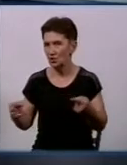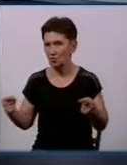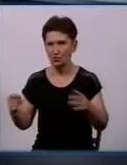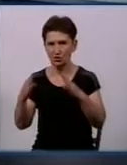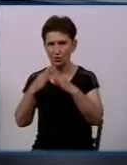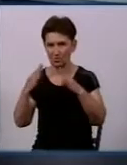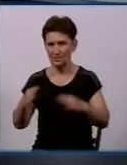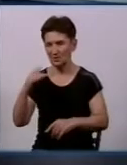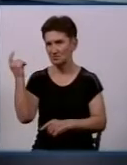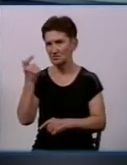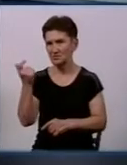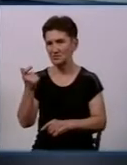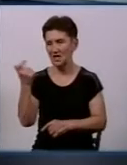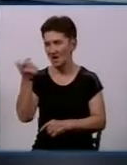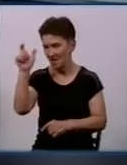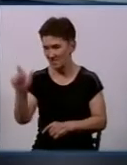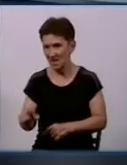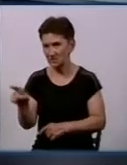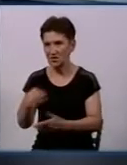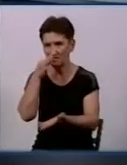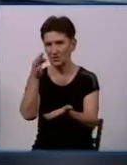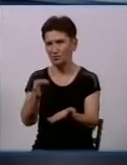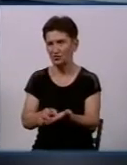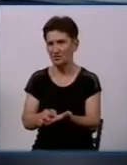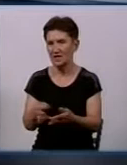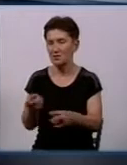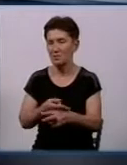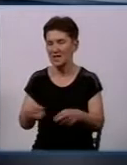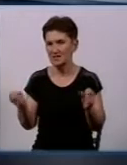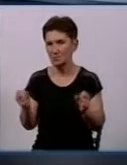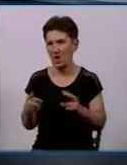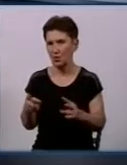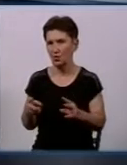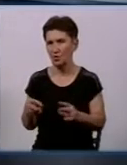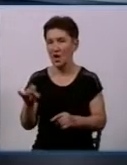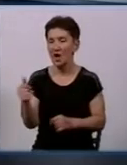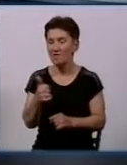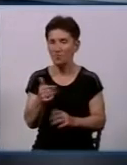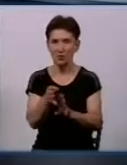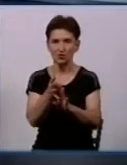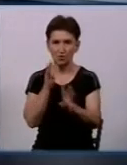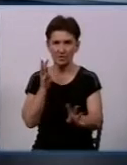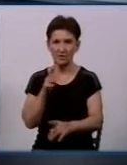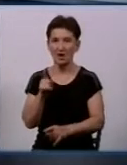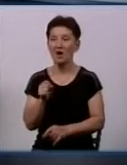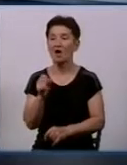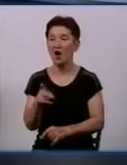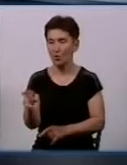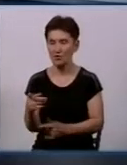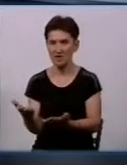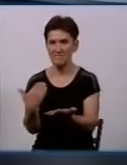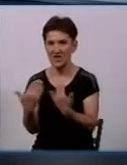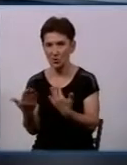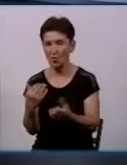приватному, власник відповідає за пожежну безпеку, його власності. І в першу чергу, так як він до неї відноситься, як він